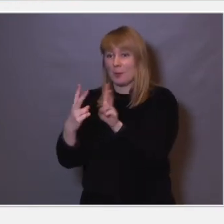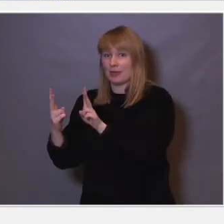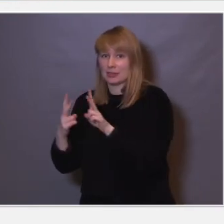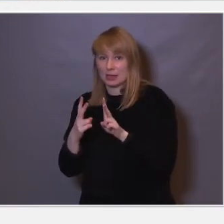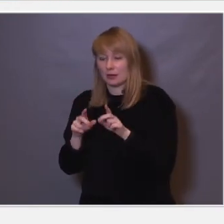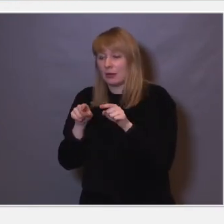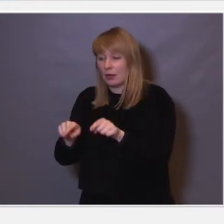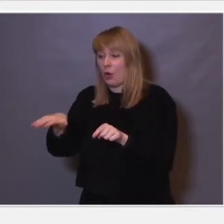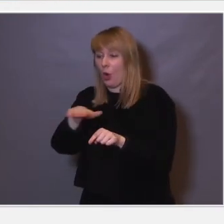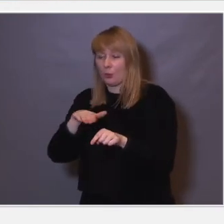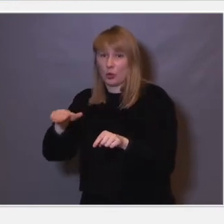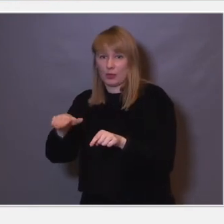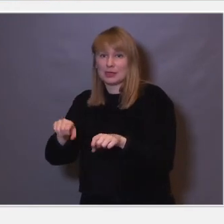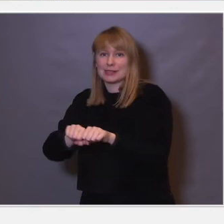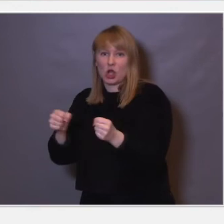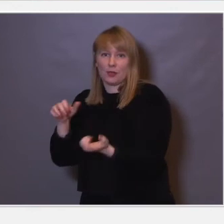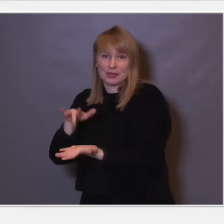rundt skadestedet.